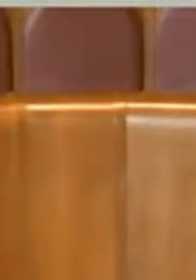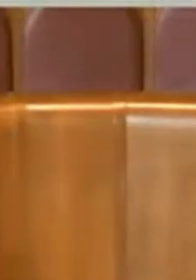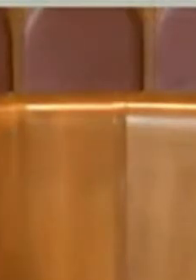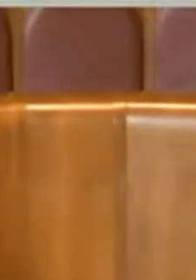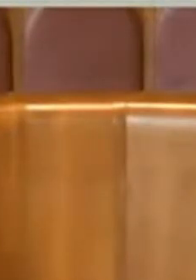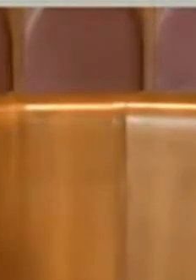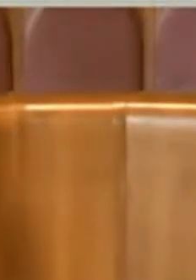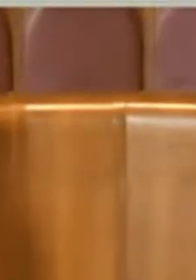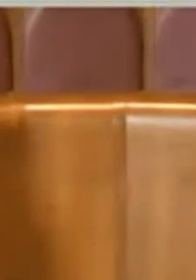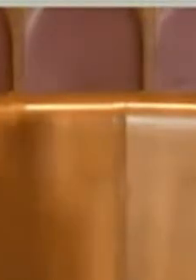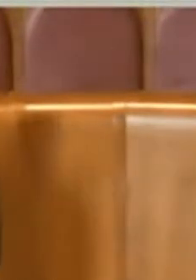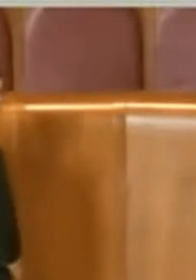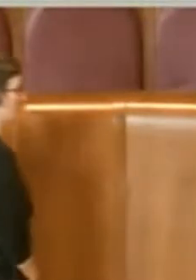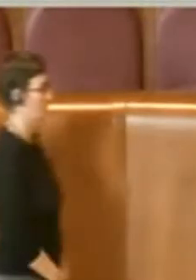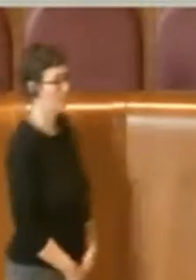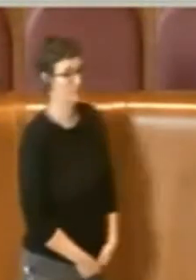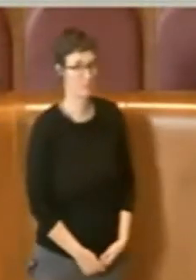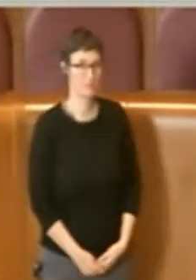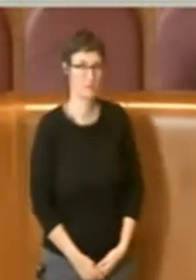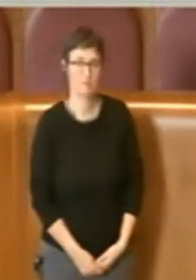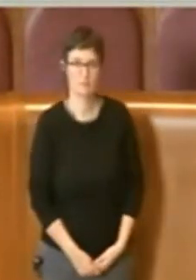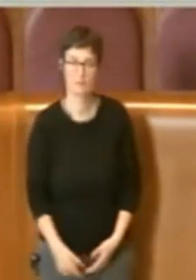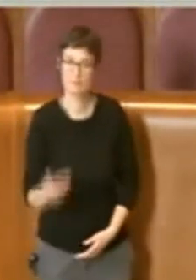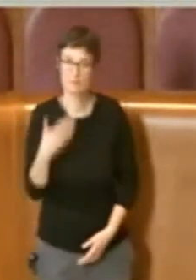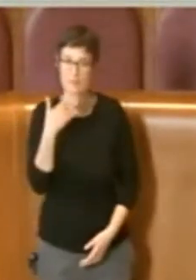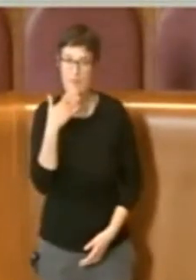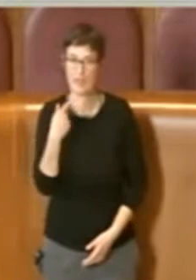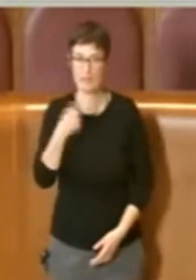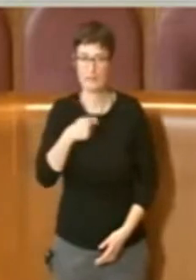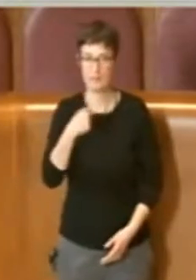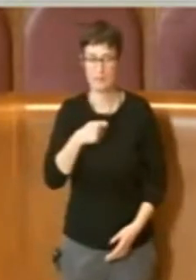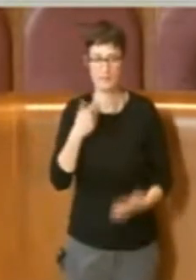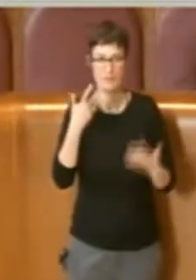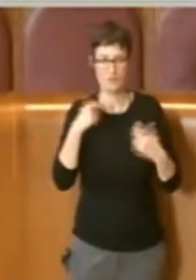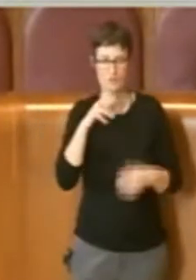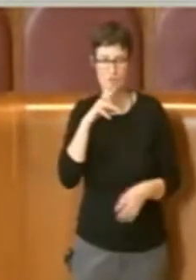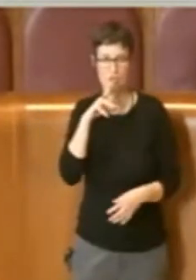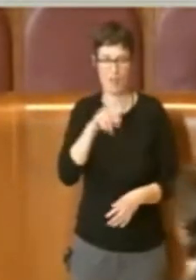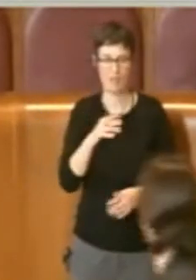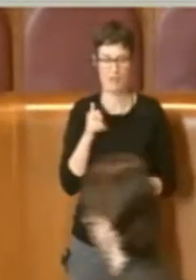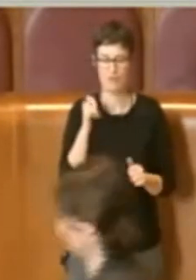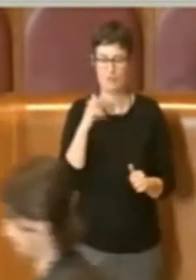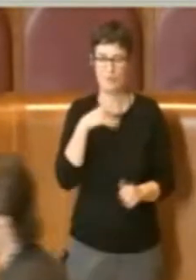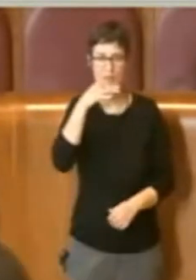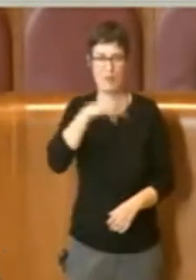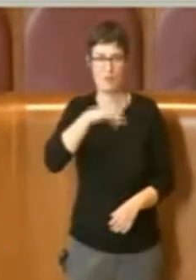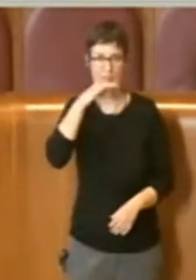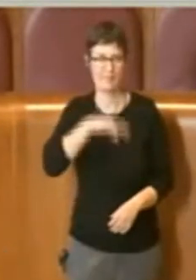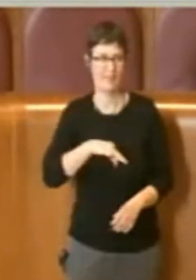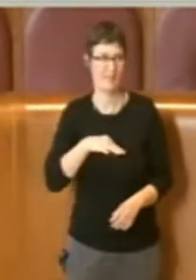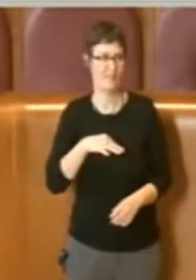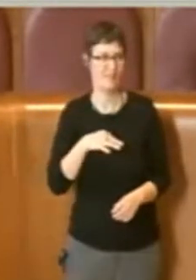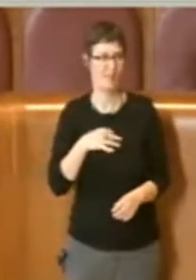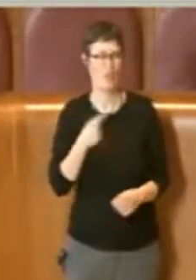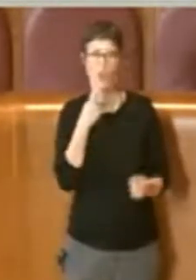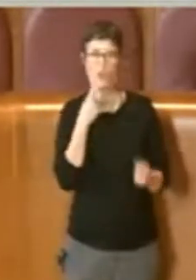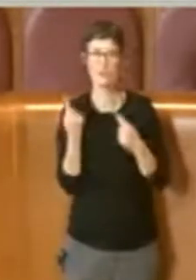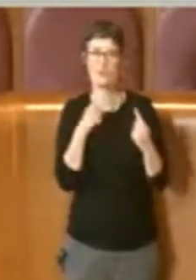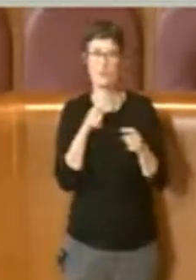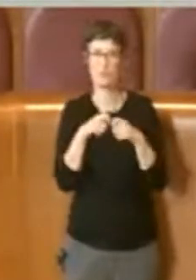Grazie Presidente, come già avevo anticipato nell'intervento di discussione generale